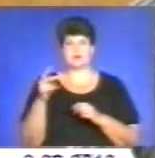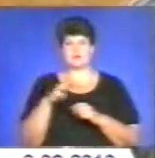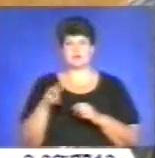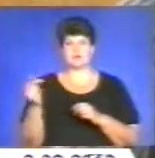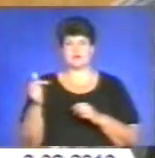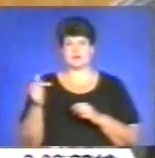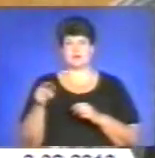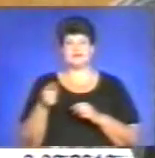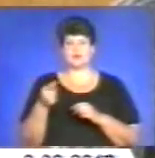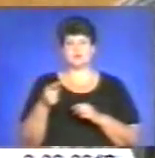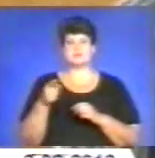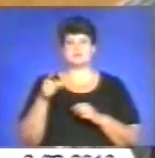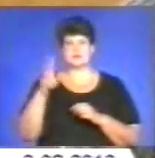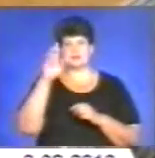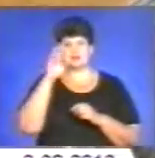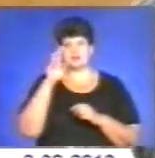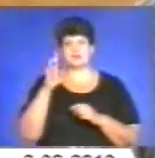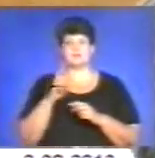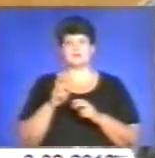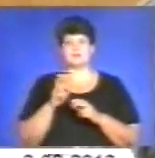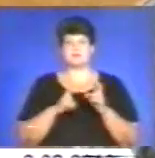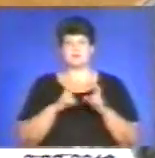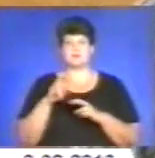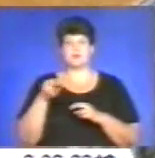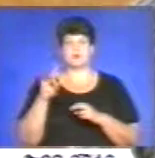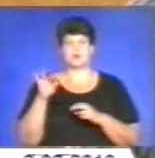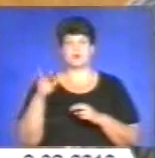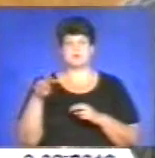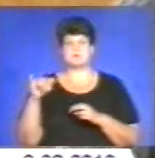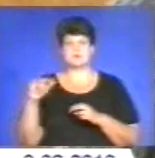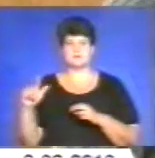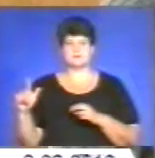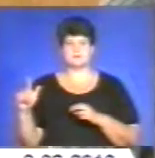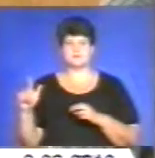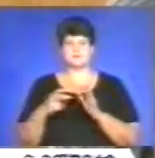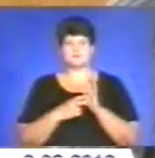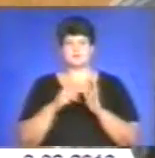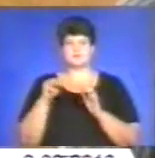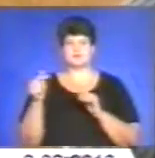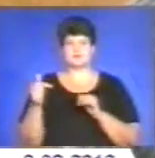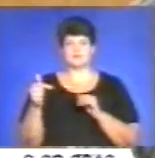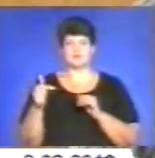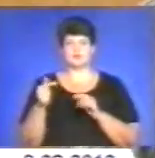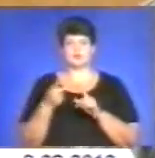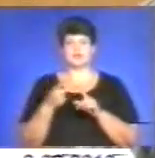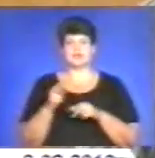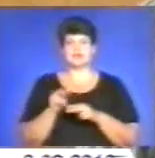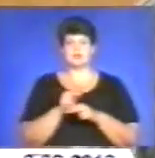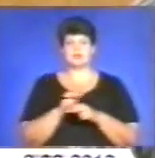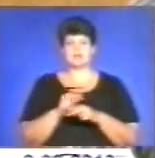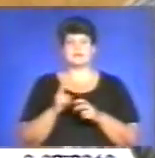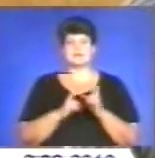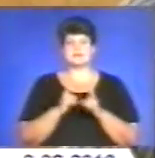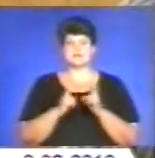Тернопільське державне науково-технічне підприємство «Промінь» – 700 тисяч гривень. Другий ремонтний завод засобів зв'язку